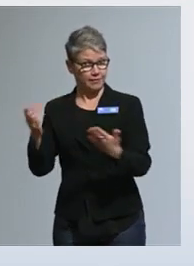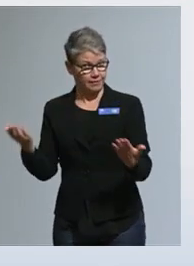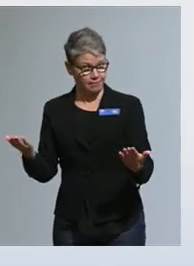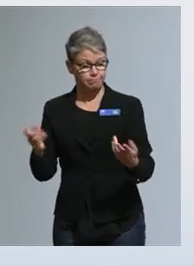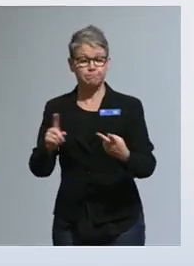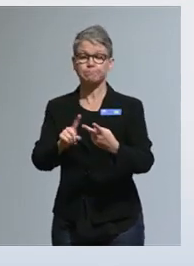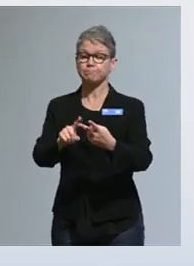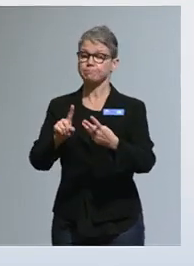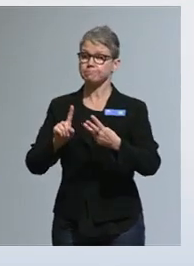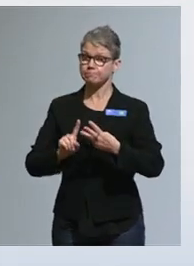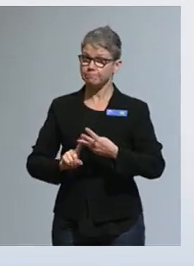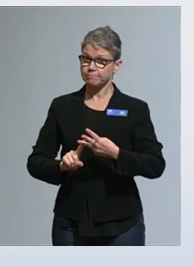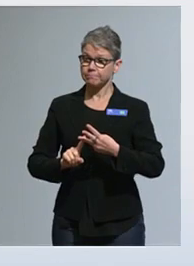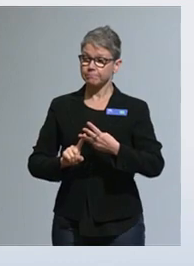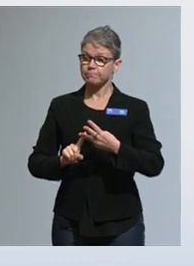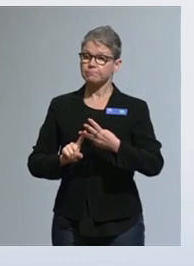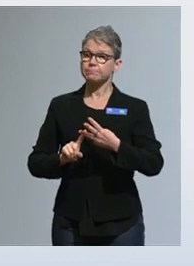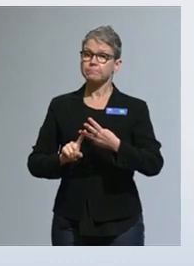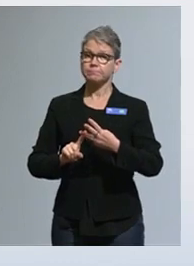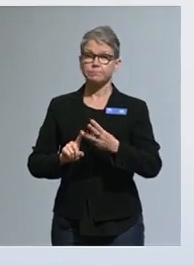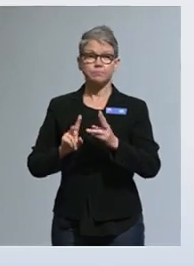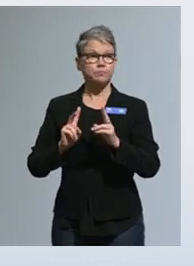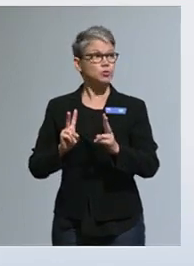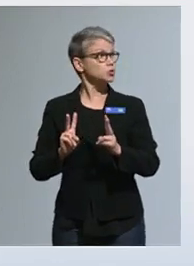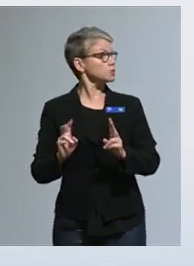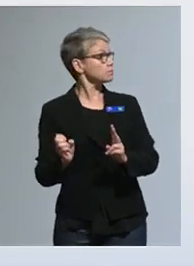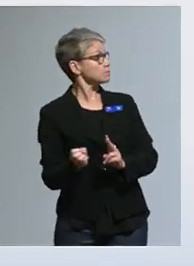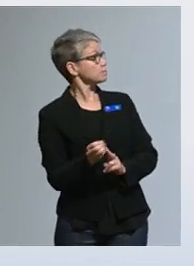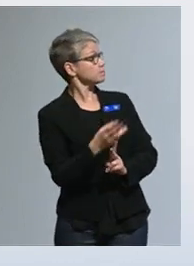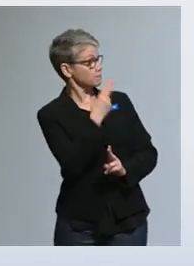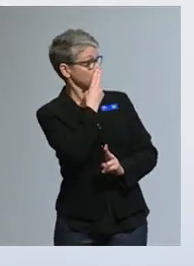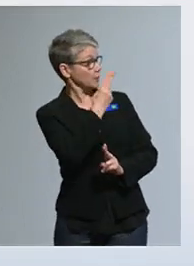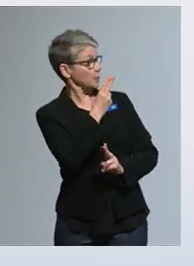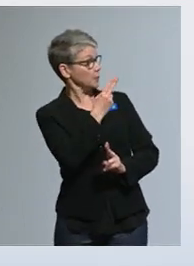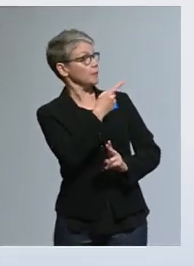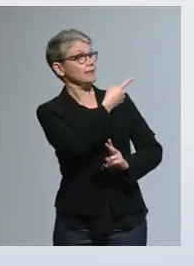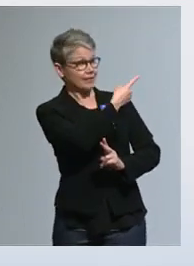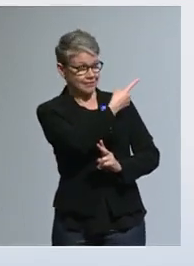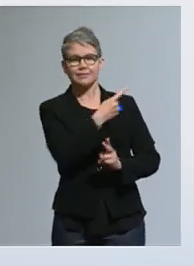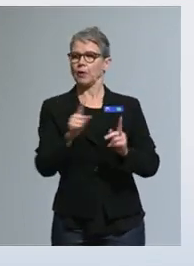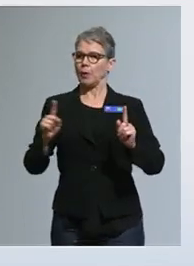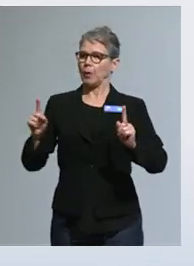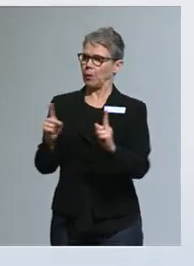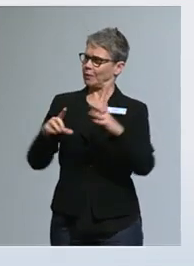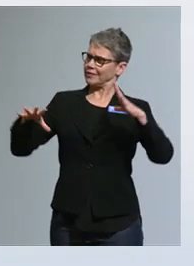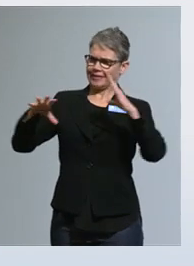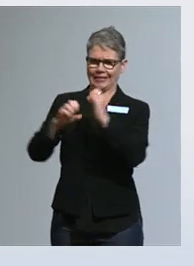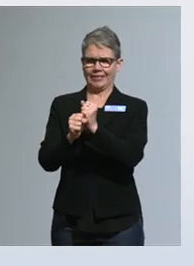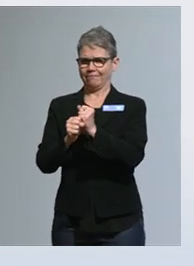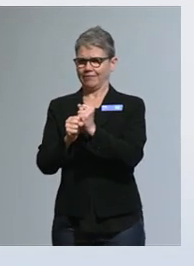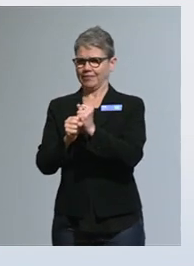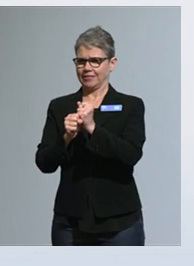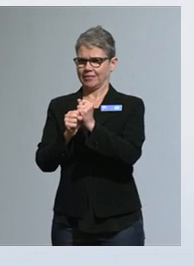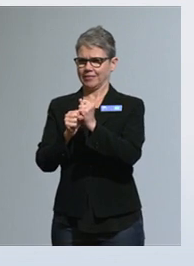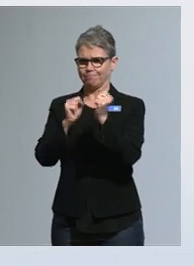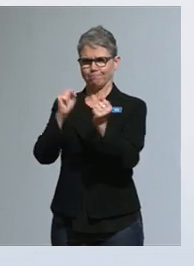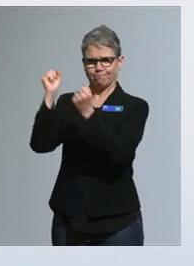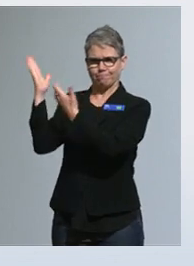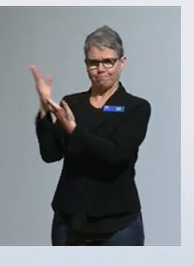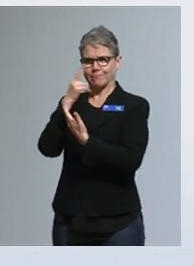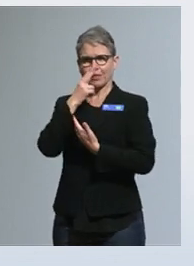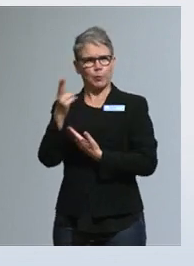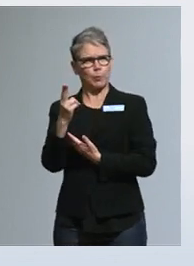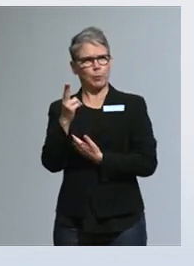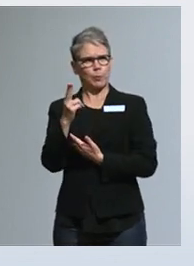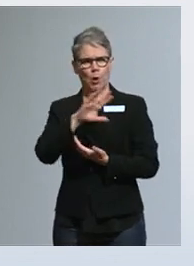Ja tuossa lyhyesti vähkinänkuoressa, mistä